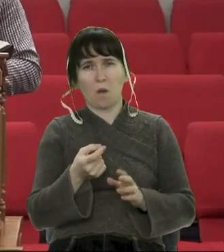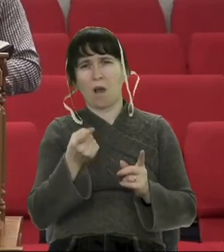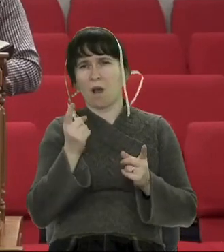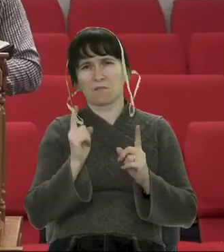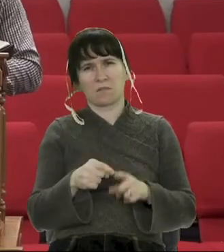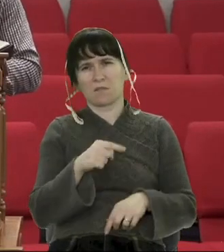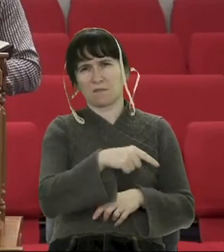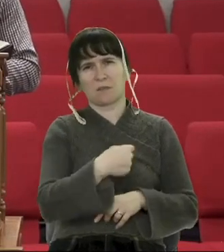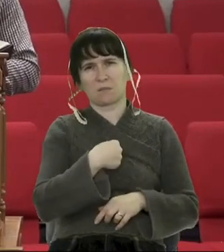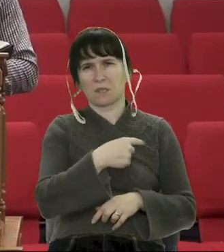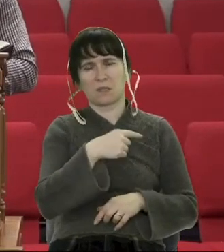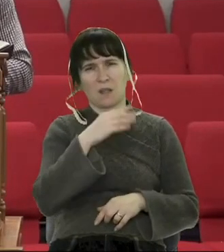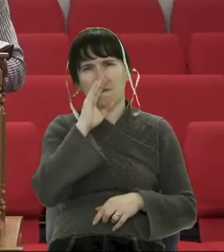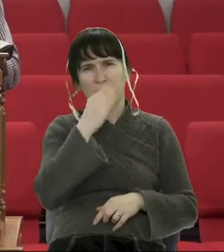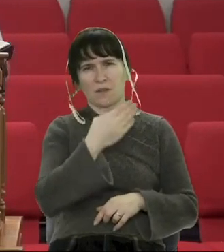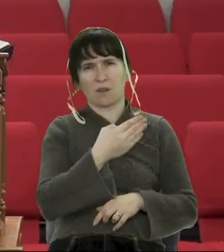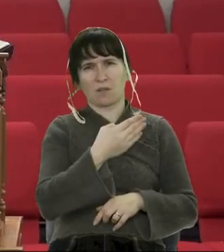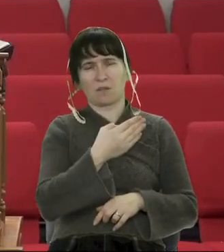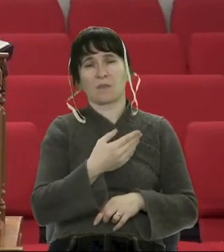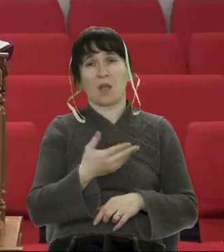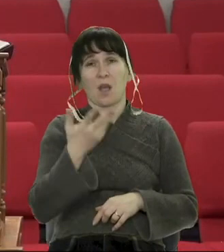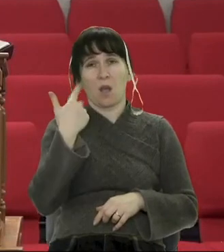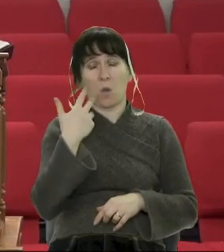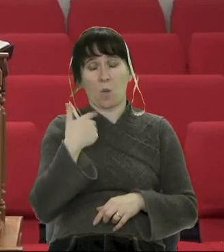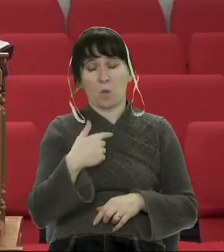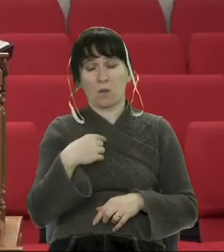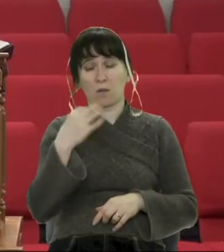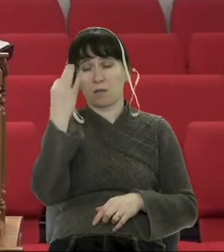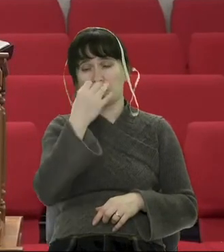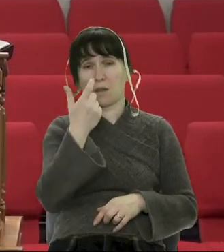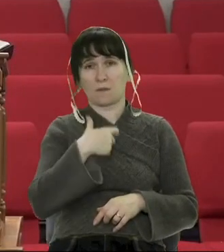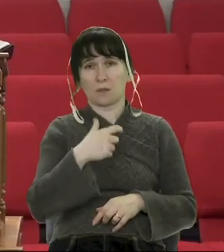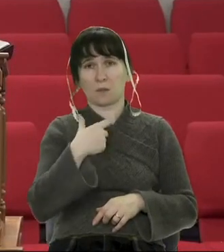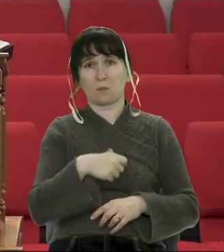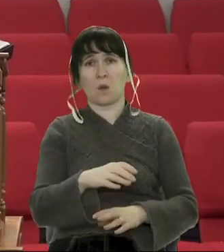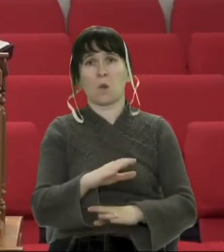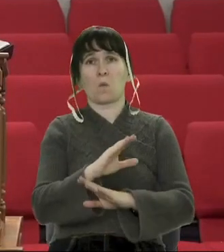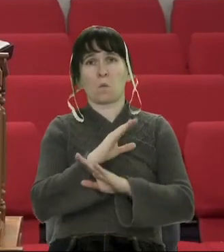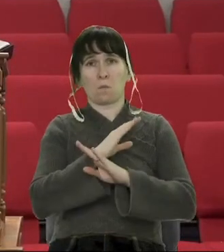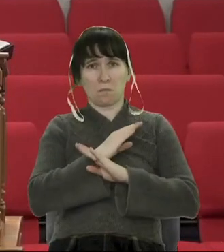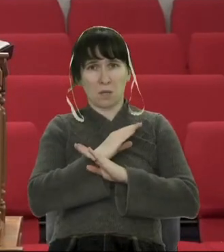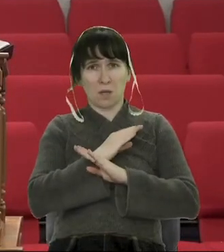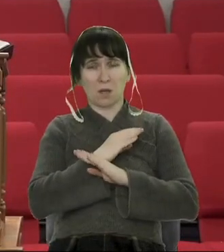І коли вже Давид вмирав, він Соломону дещо заповів за Іоава.